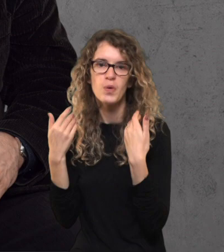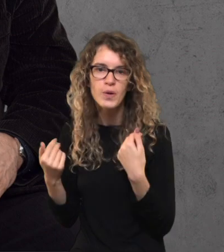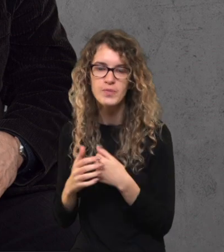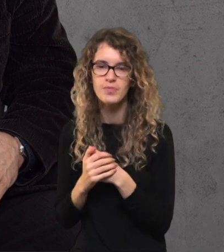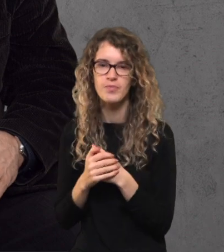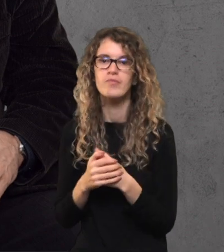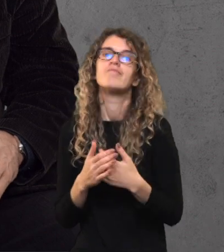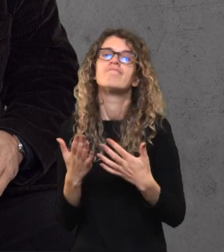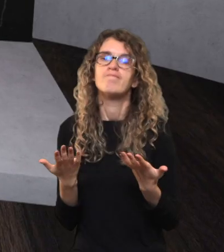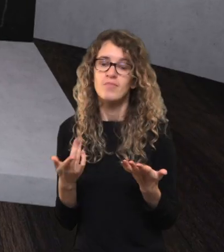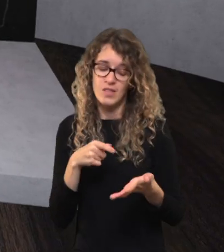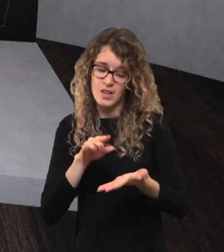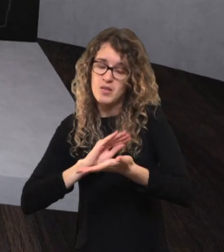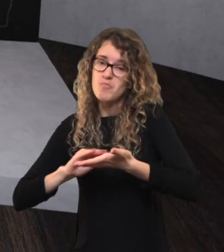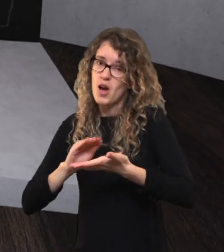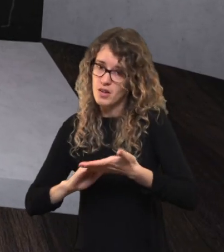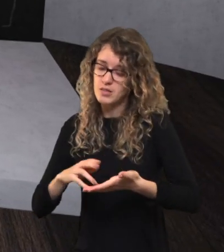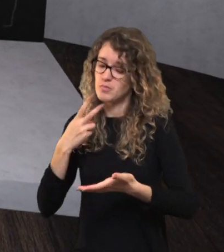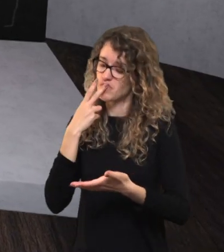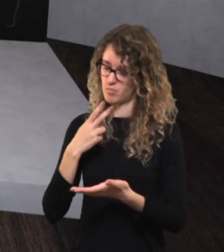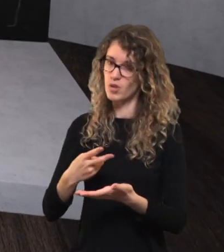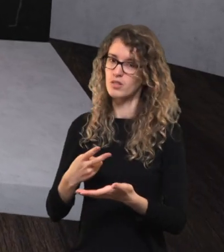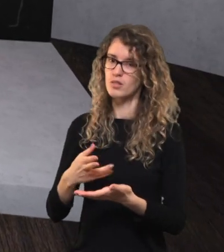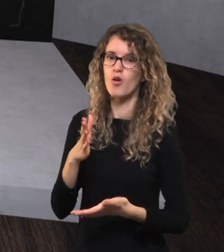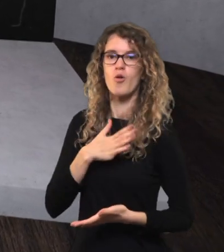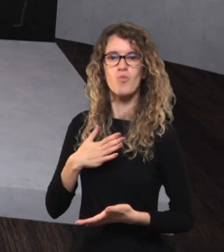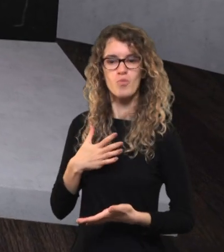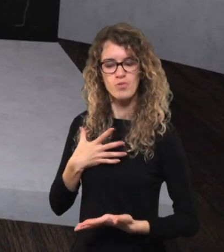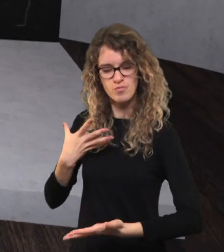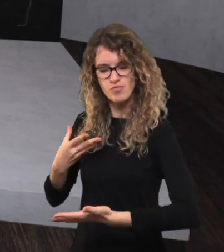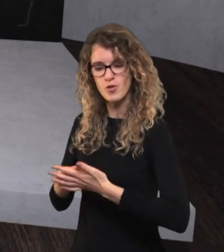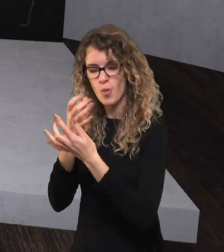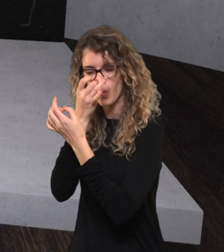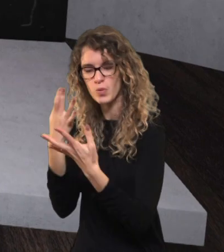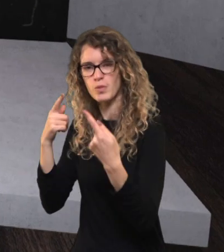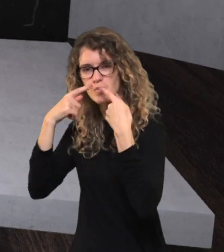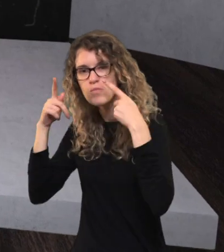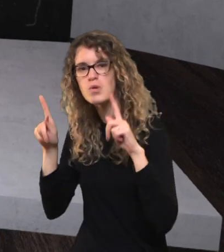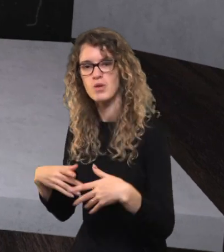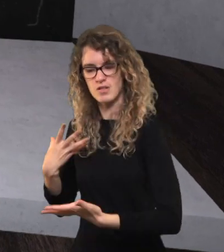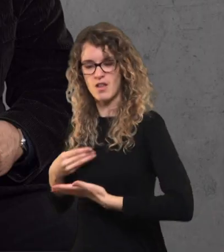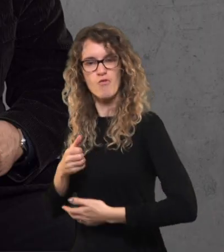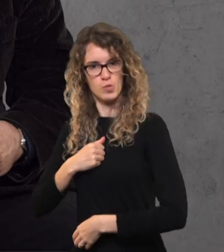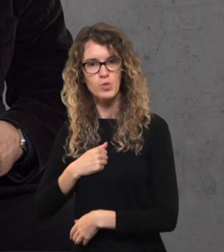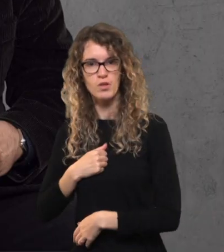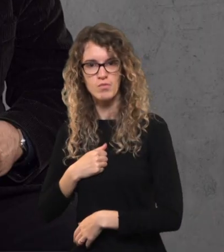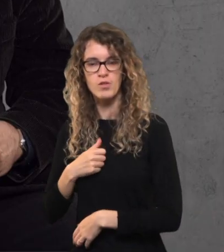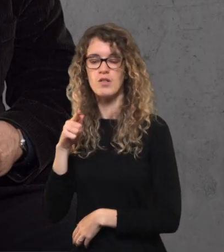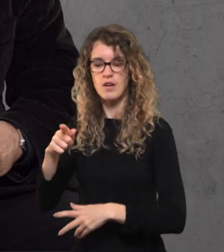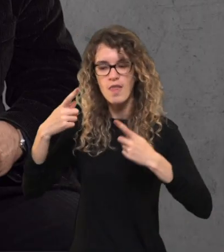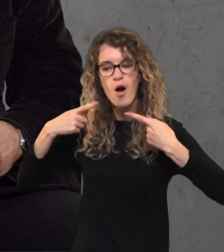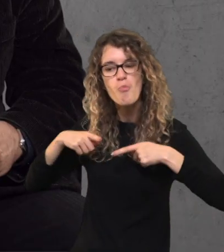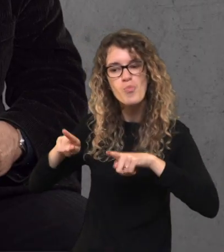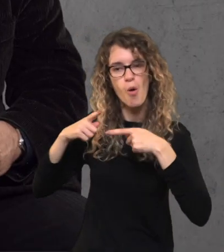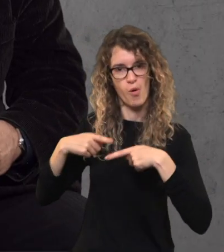ir tada nebūs ten didelių kliučių. Tai lygiai tas aprašymas ir rodo, kad iškiai egzistuoja mūsų kažkokia unikali kultūra. Ir, pavyzdžiui,